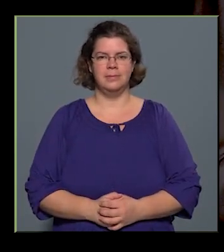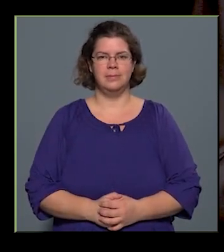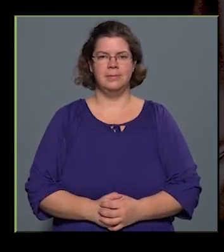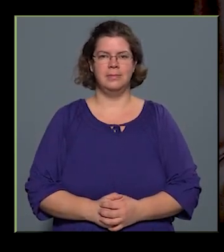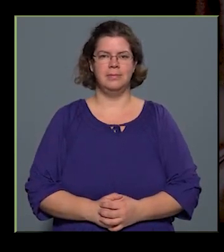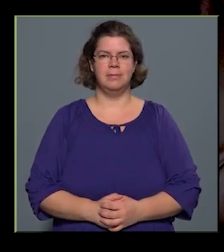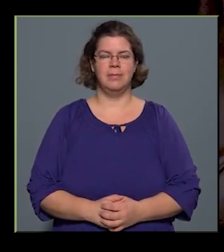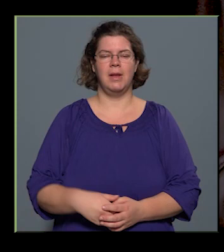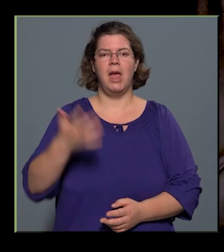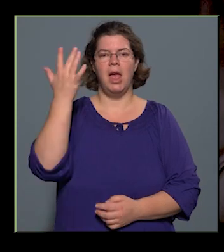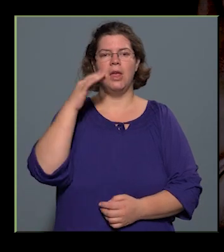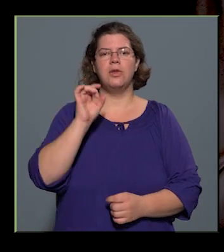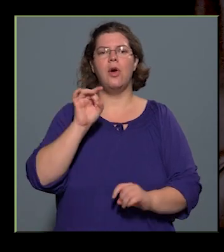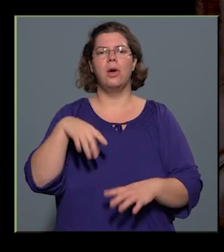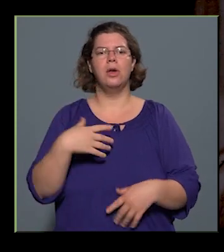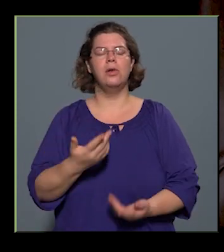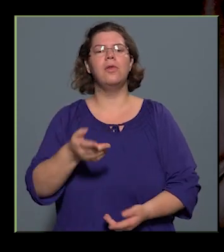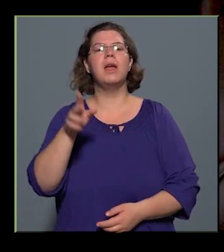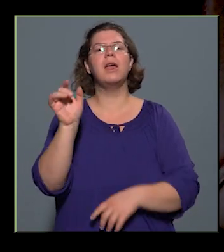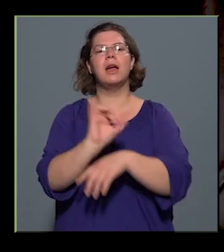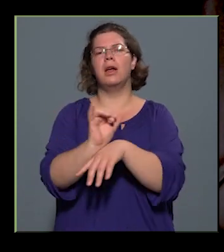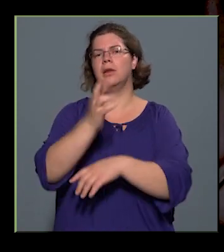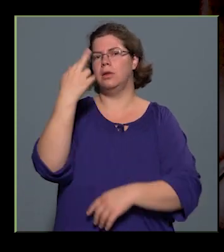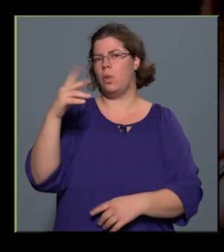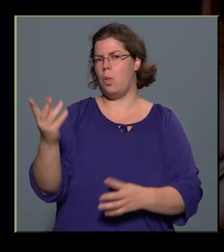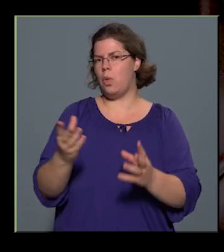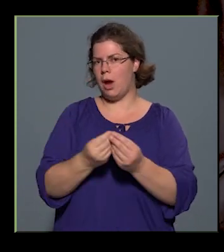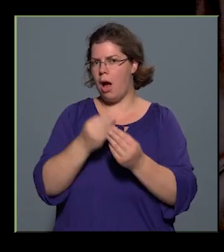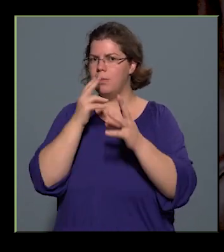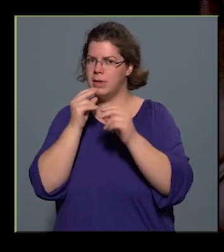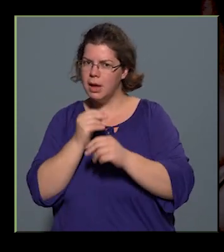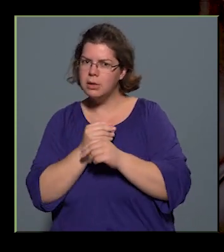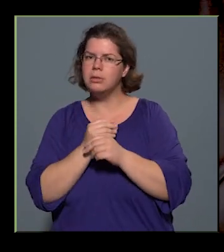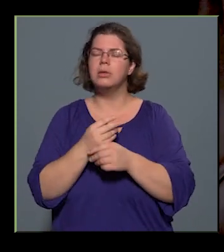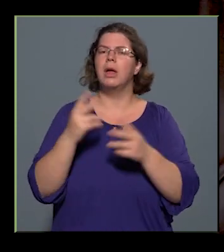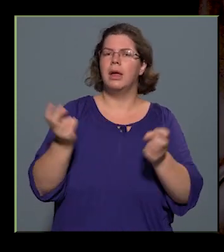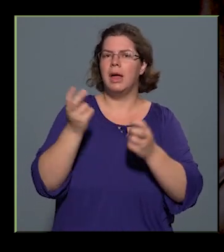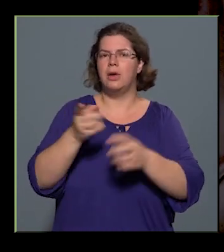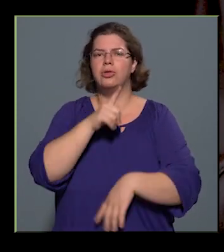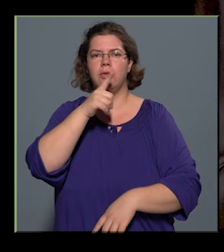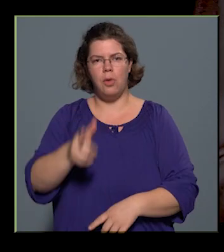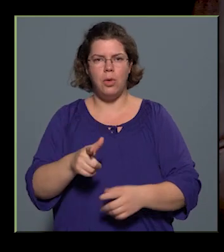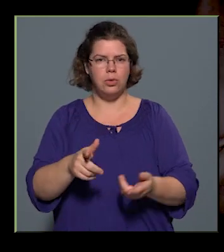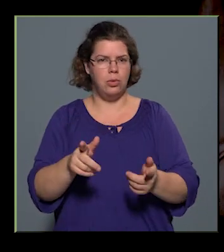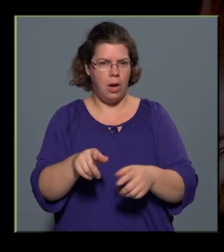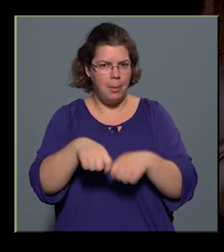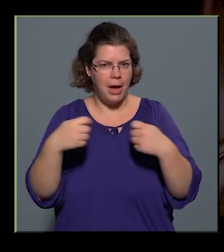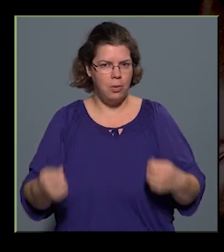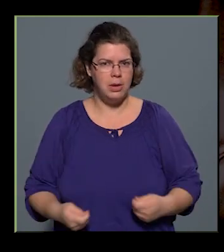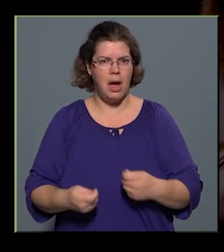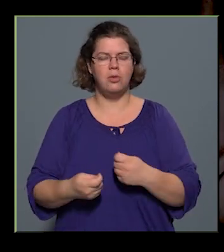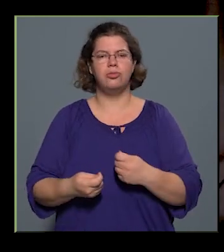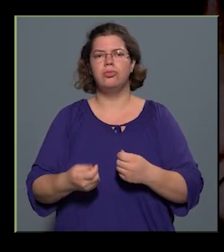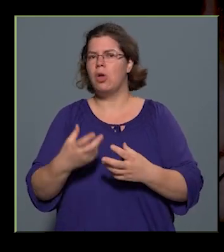Köszönöm, győrfi igazgatóról is beszéltünk, erről keresni fogjuk a megoldását, anyagi akadály ennek nem lehet a műszakit, pedig ki kell találni